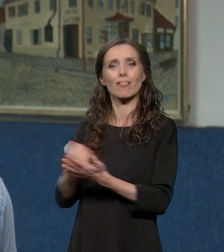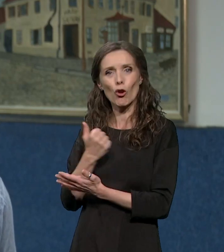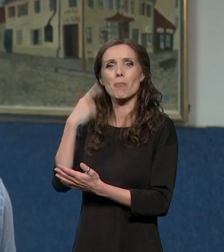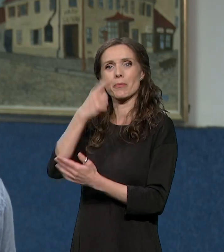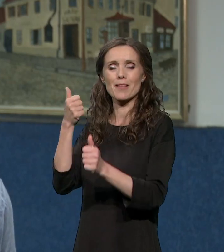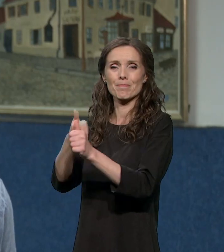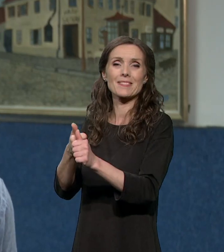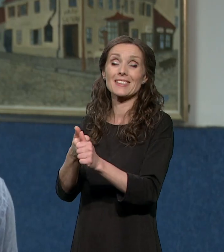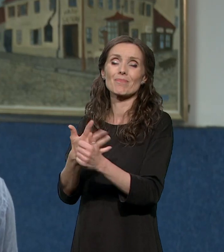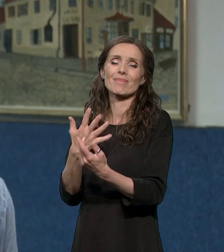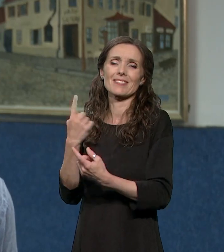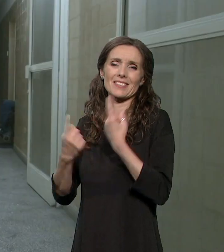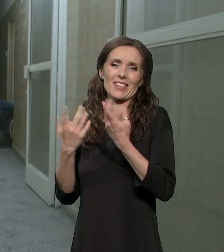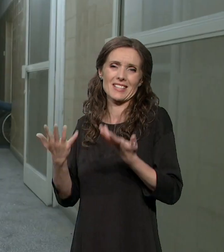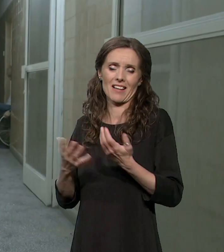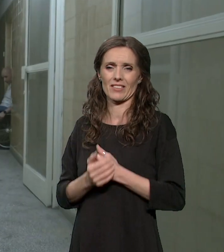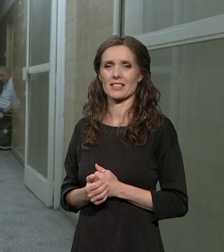korišćenja usluge.